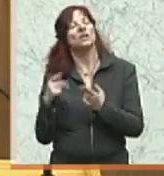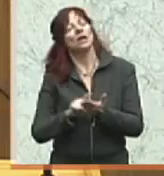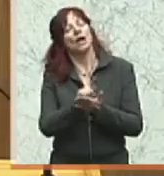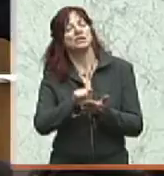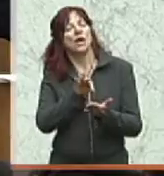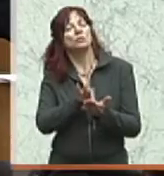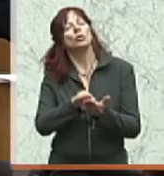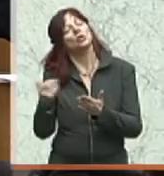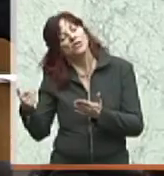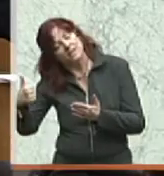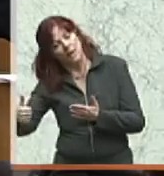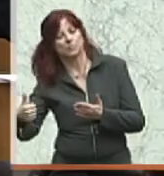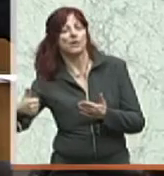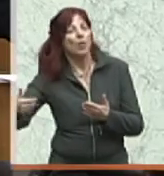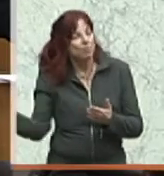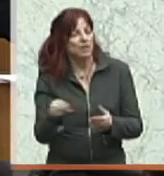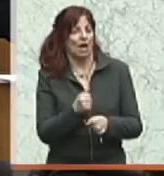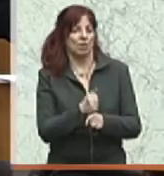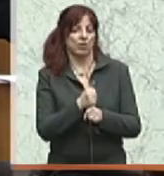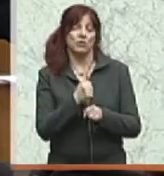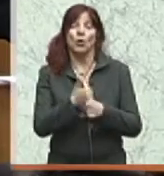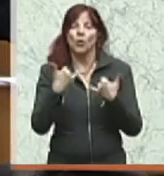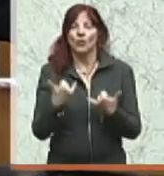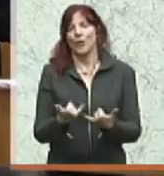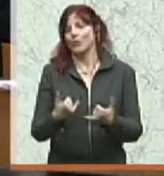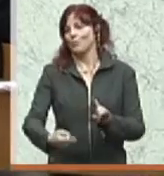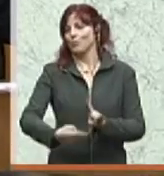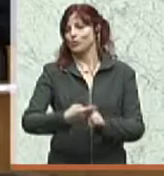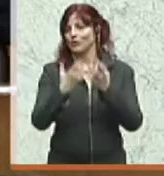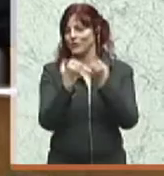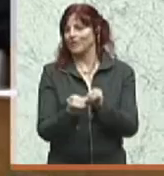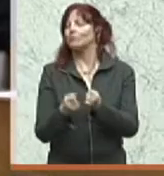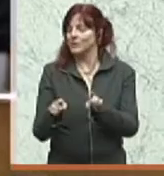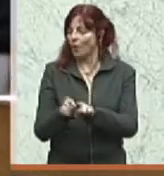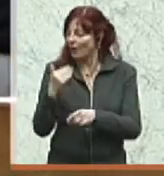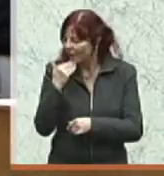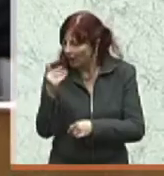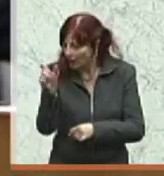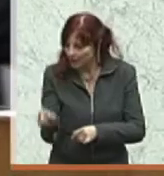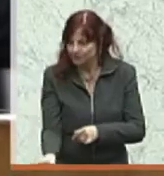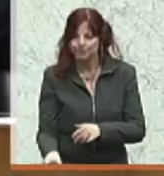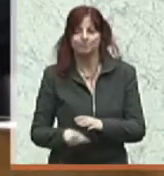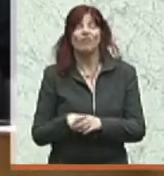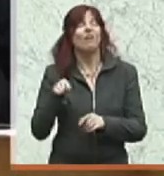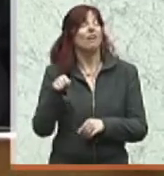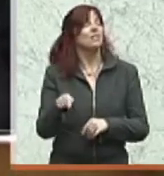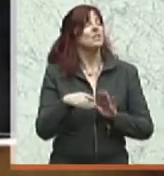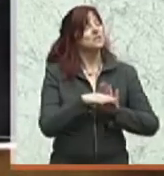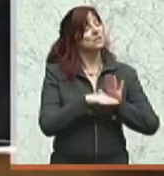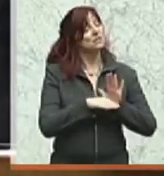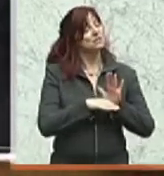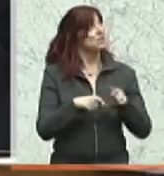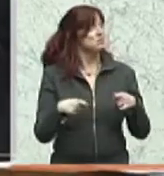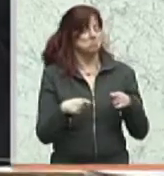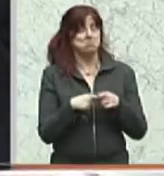ein positives Ergebnis vorweisen können. Dieses Gesetz ist, glaube ich, tauglich. Es ist